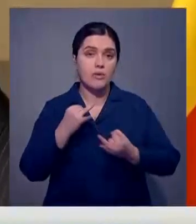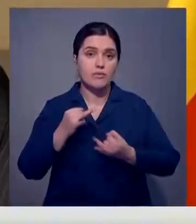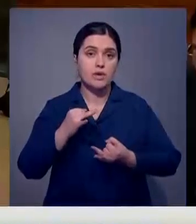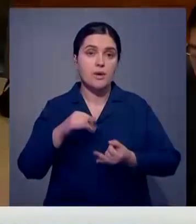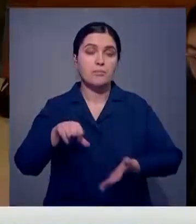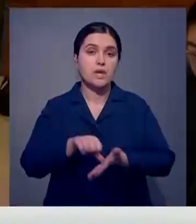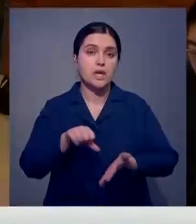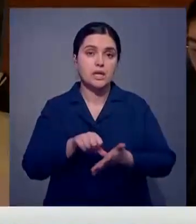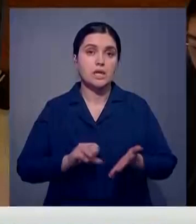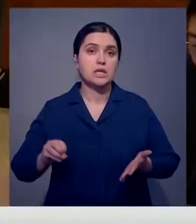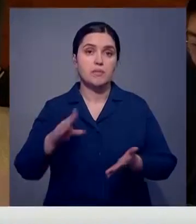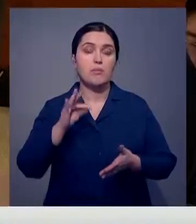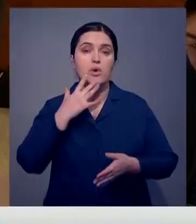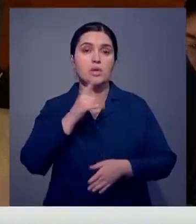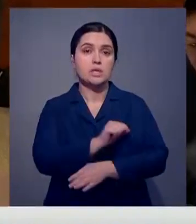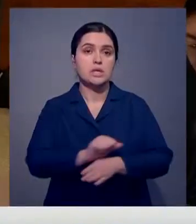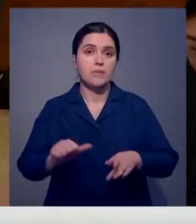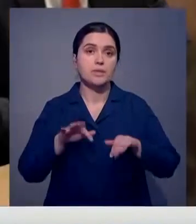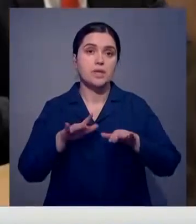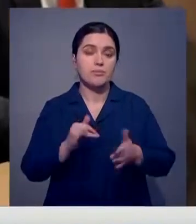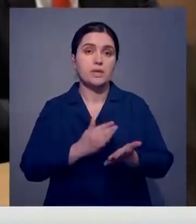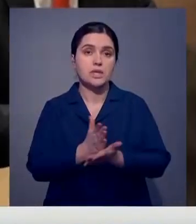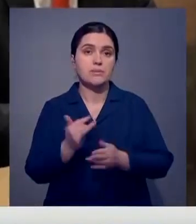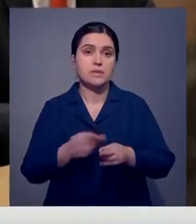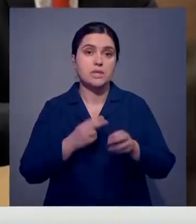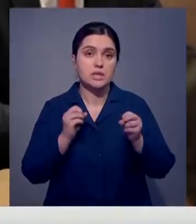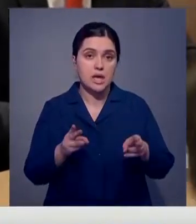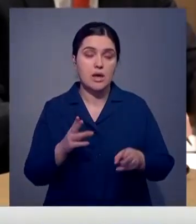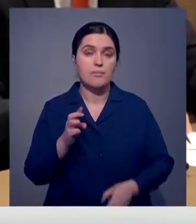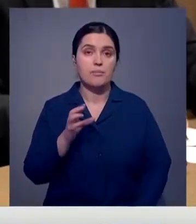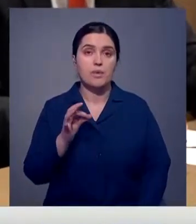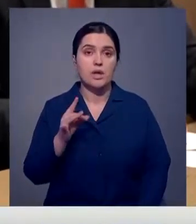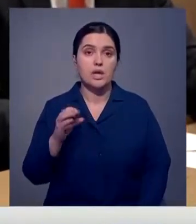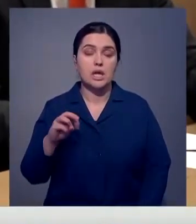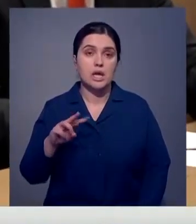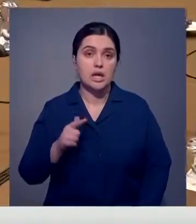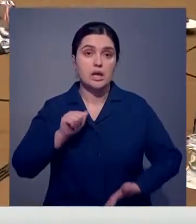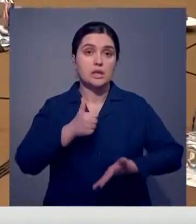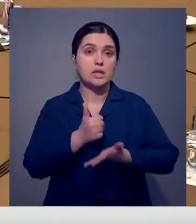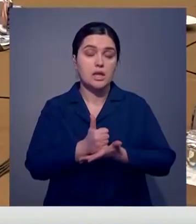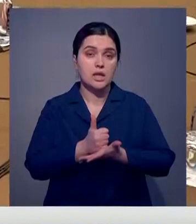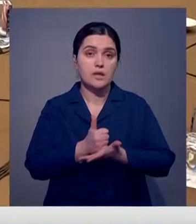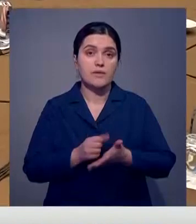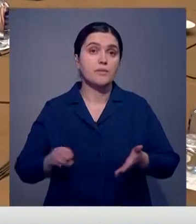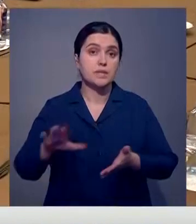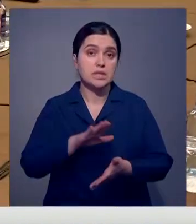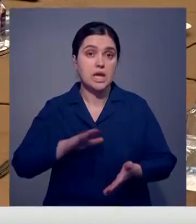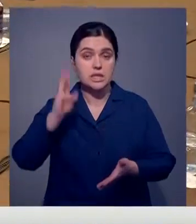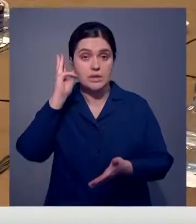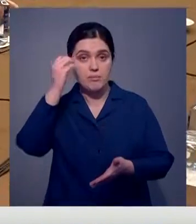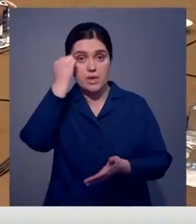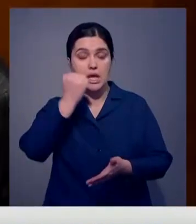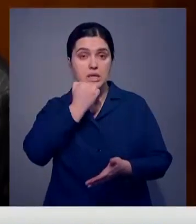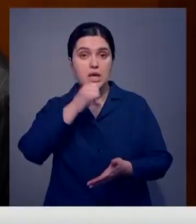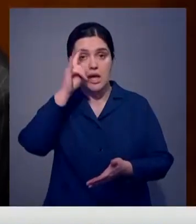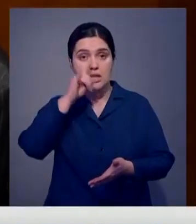переговоры с верховным представителем ЕС по иностранным делам и политике безопасности Жозепом Боррелли. Глава Европейской дипломантии